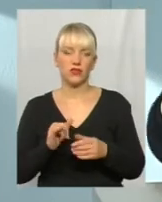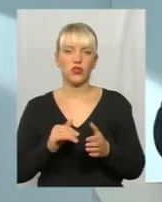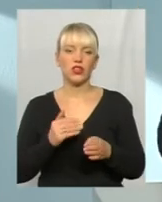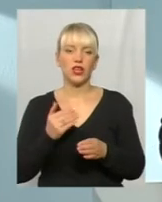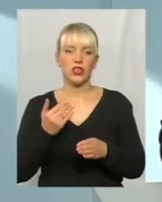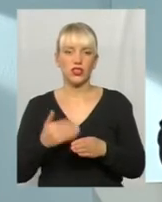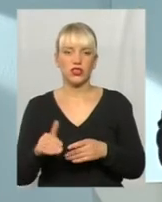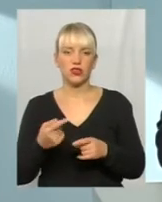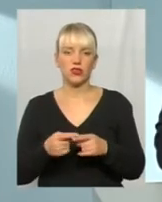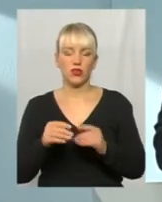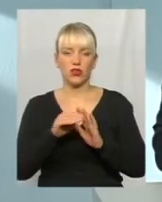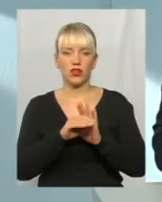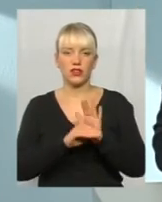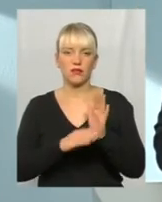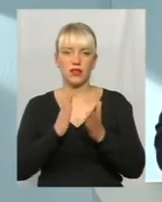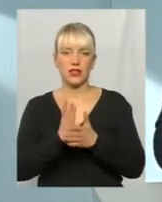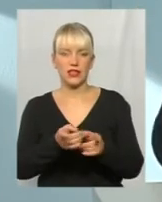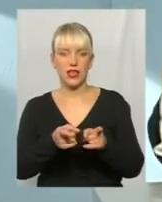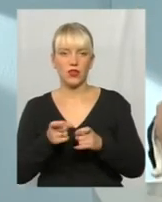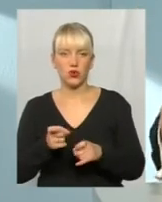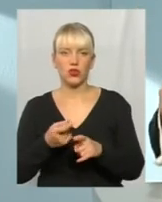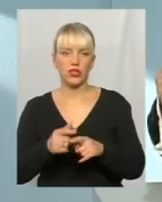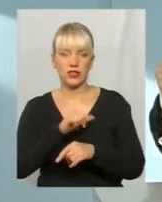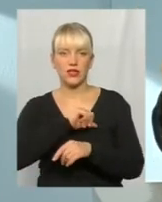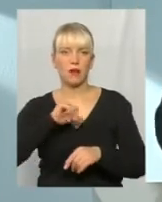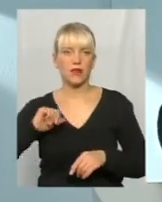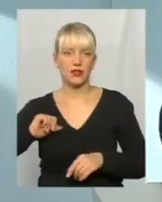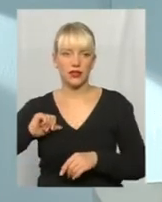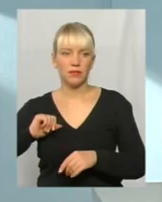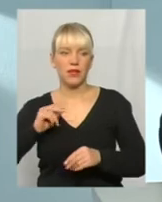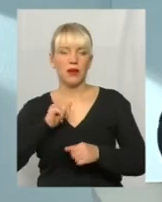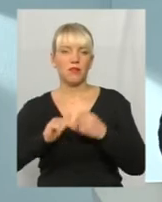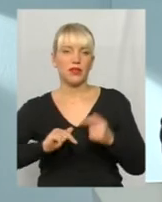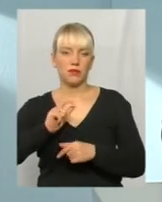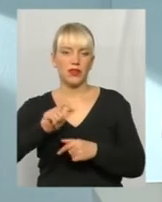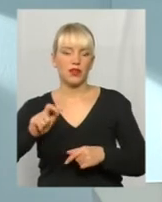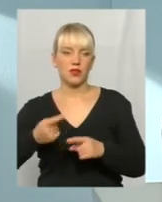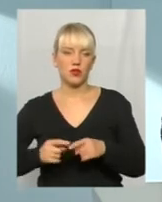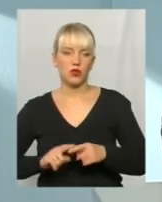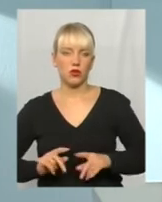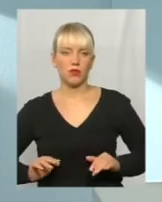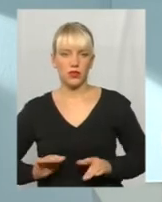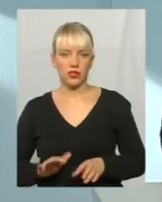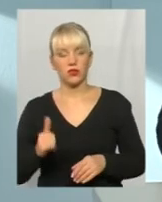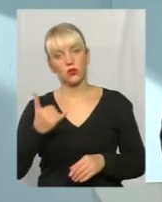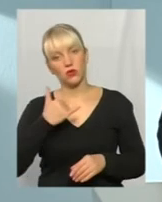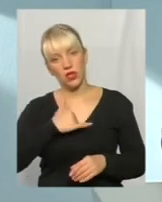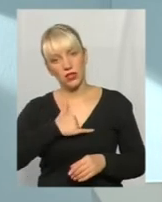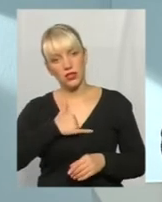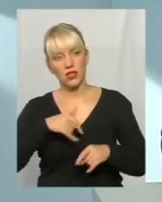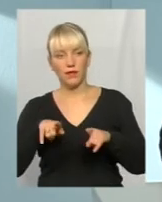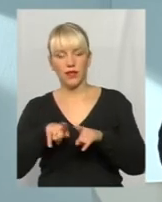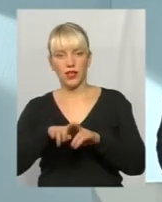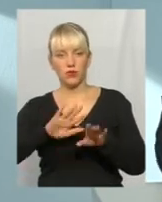цього рецепту є залучення самих підприємців до цього процесу. От у нас теж